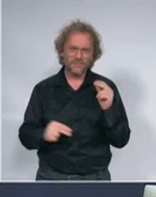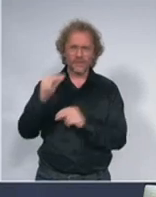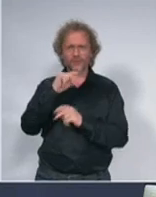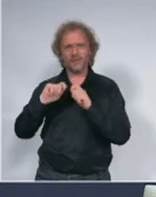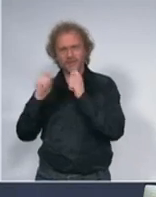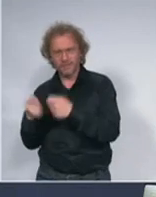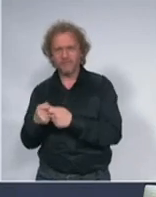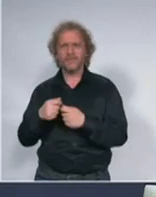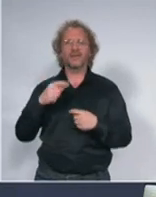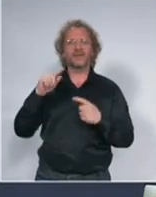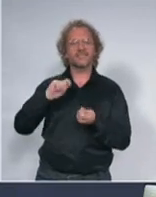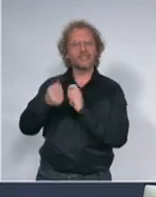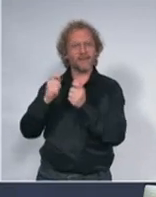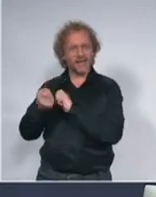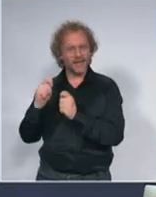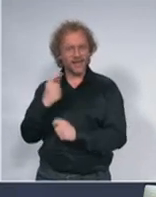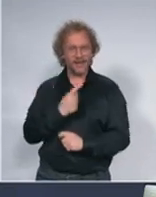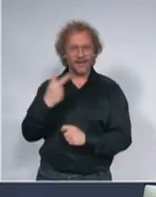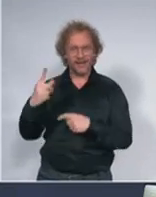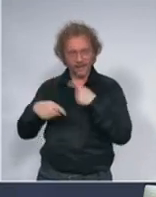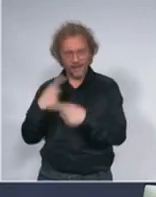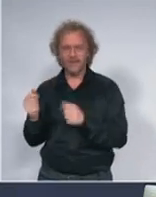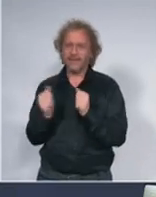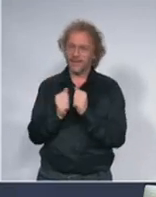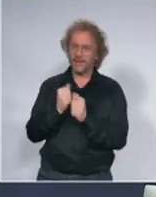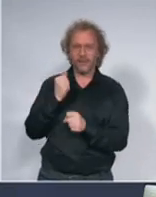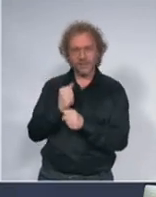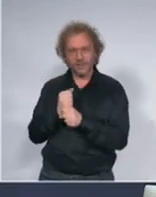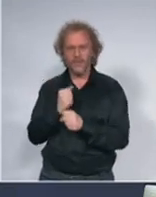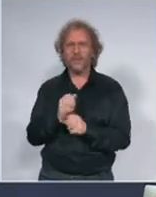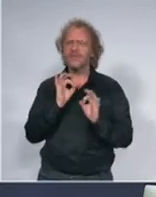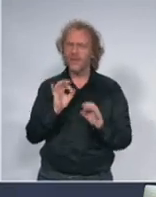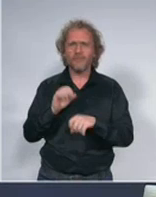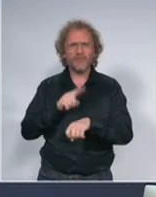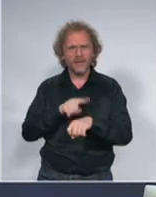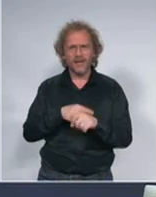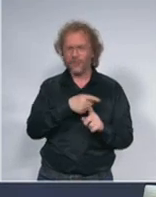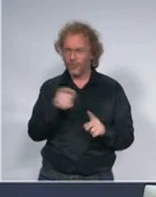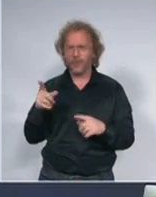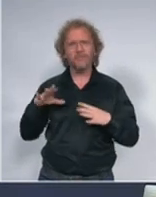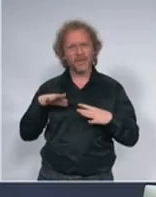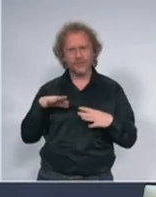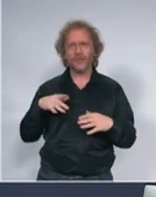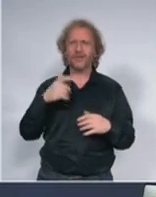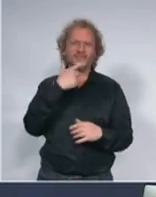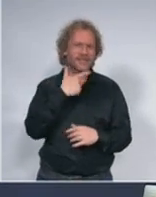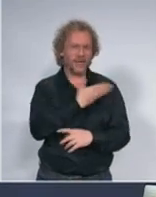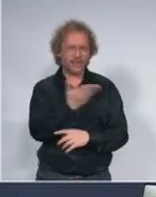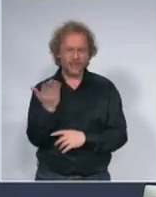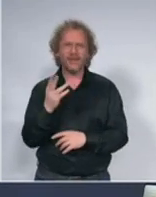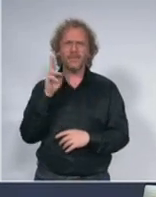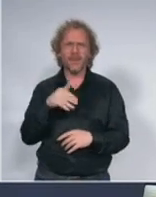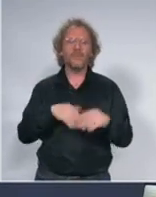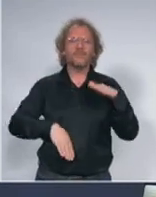radimo zajedno, da u svakom trenutku naši penzioneri, naši stariji sugrađani imaju maksimalnu